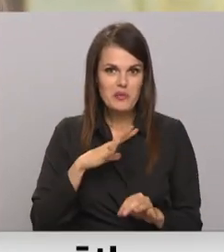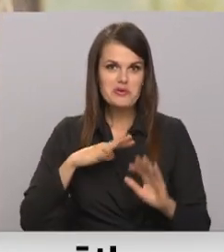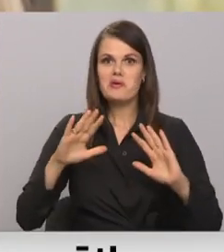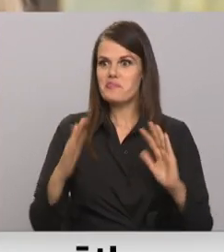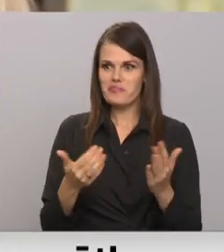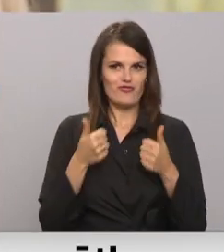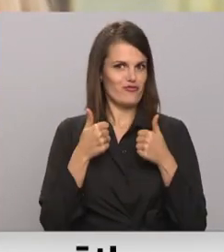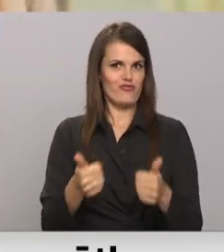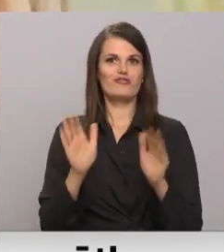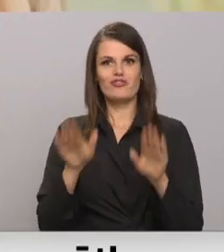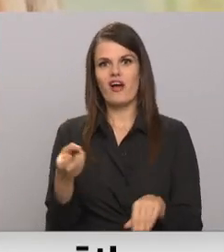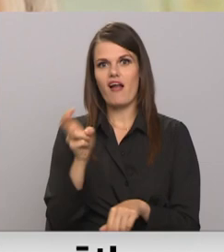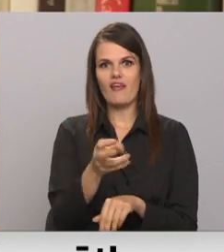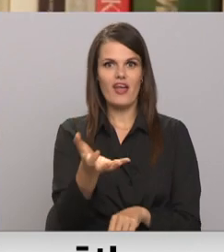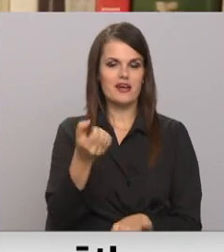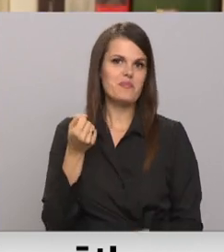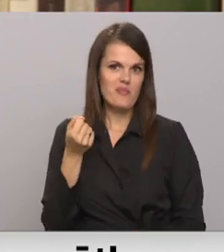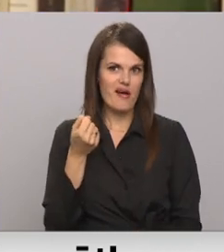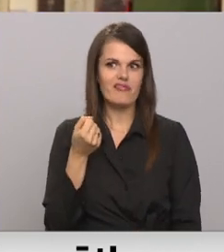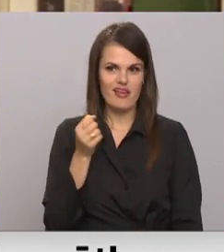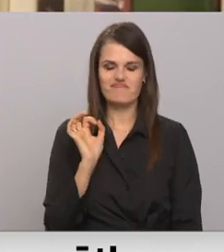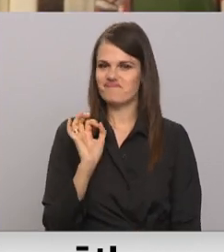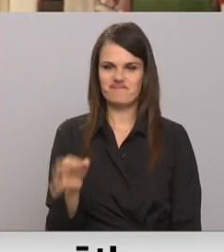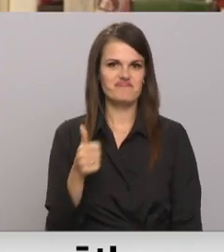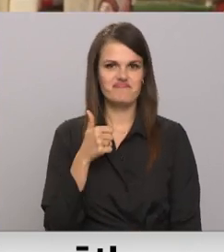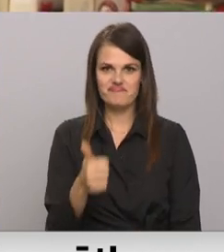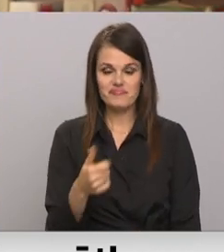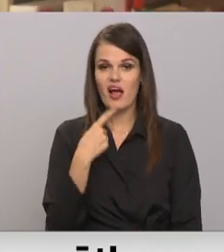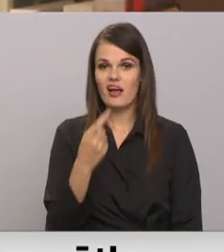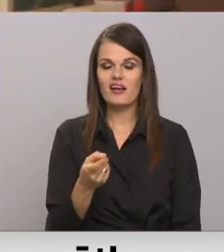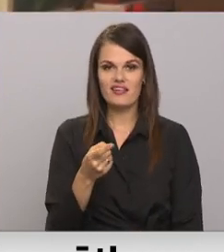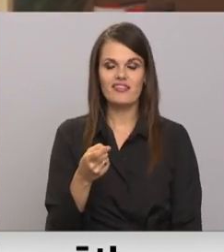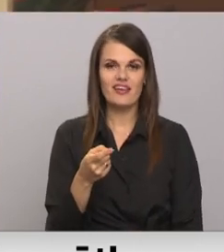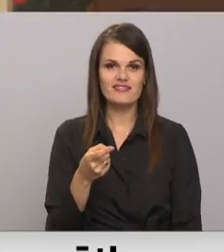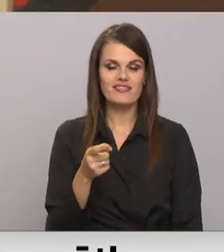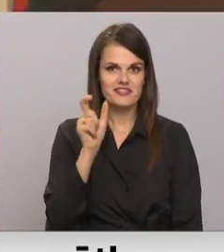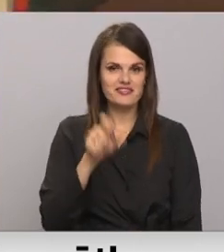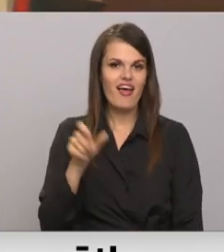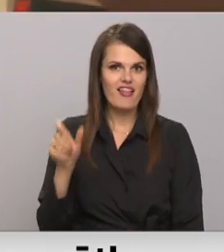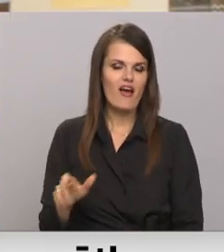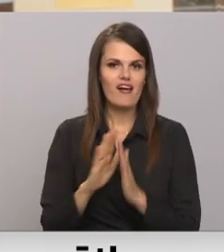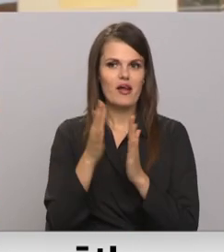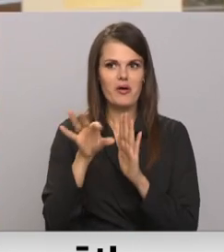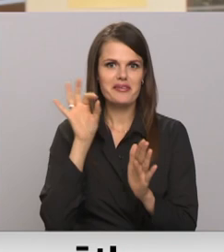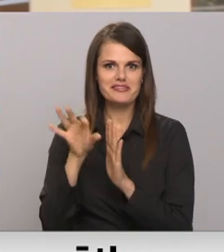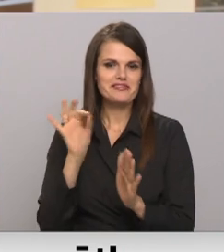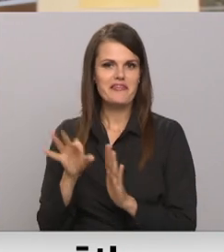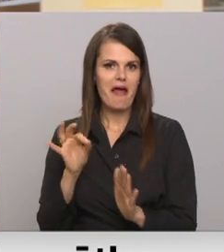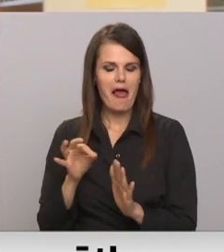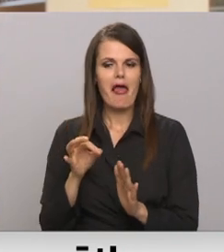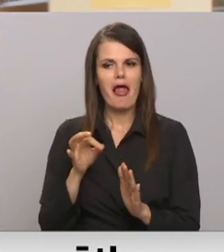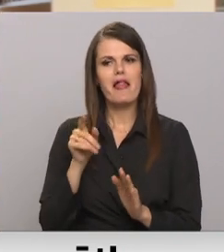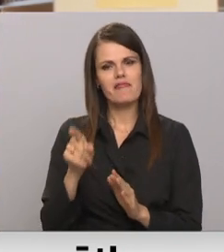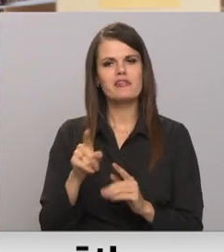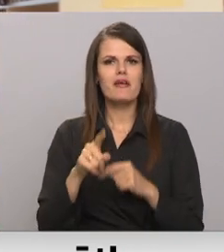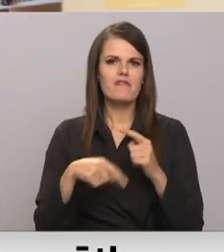bet jā, baigi forši, var atnākt un paņemt. Un kāds zīstāja Bremšmite, cilvēki grāmatu izvēlē paliekot, kā sacīt pie sev